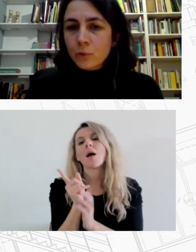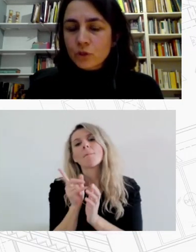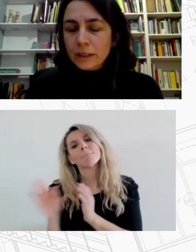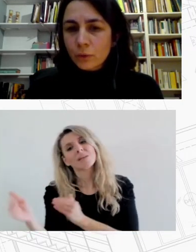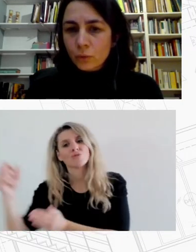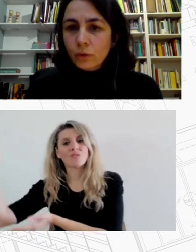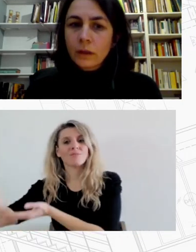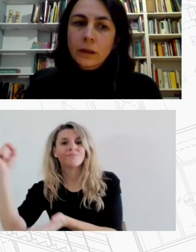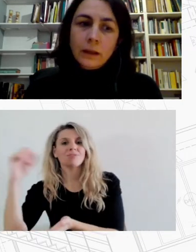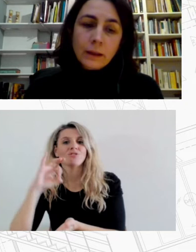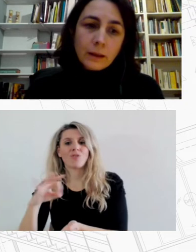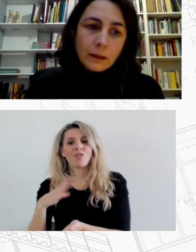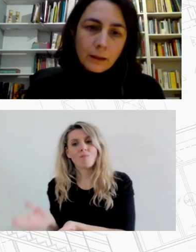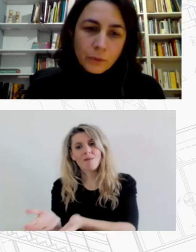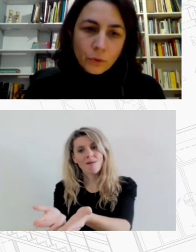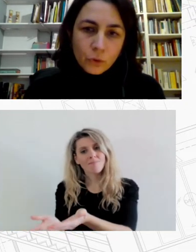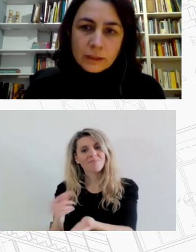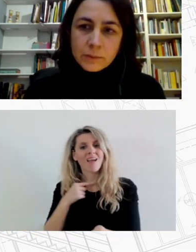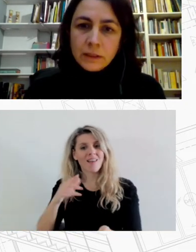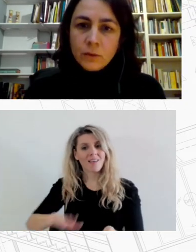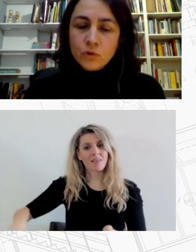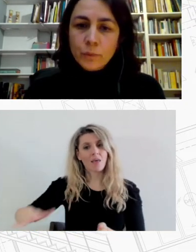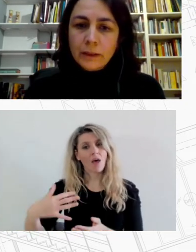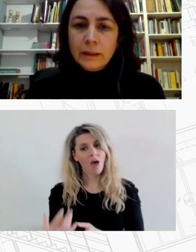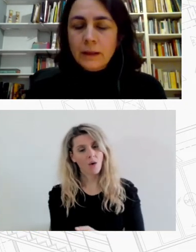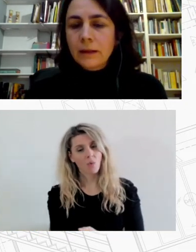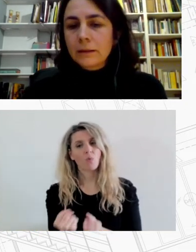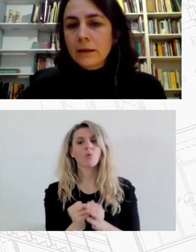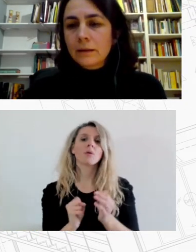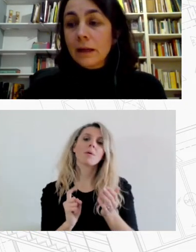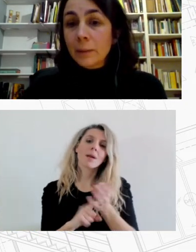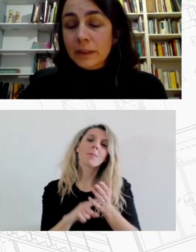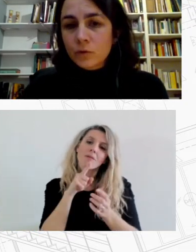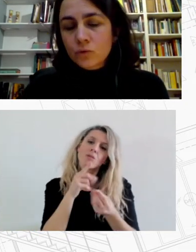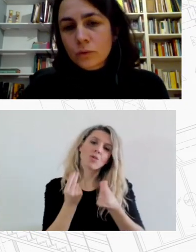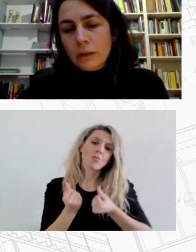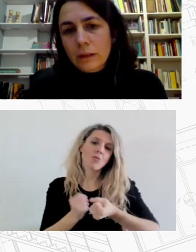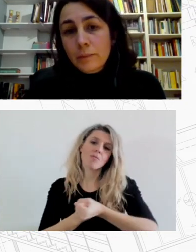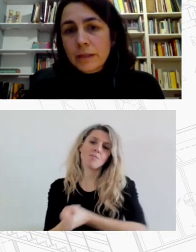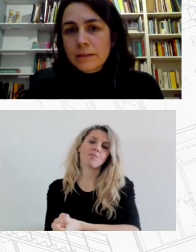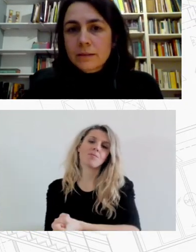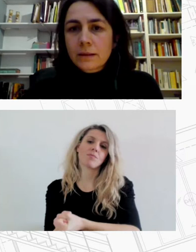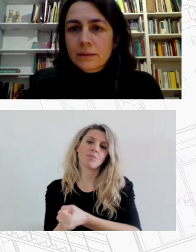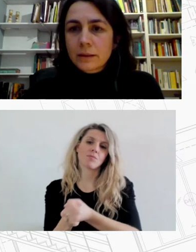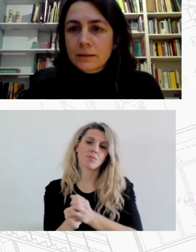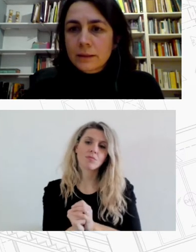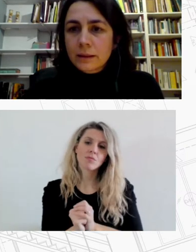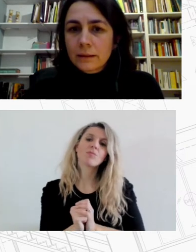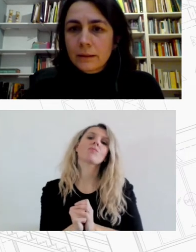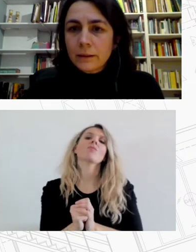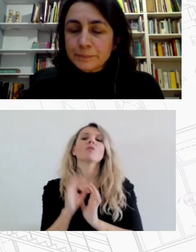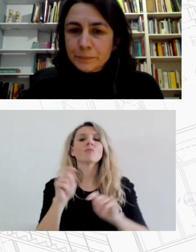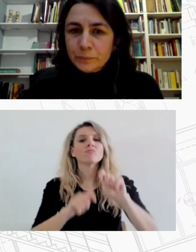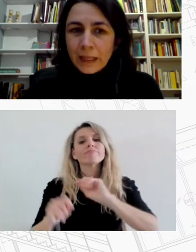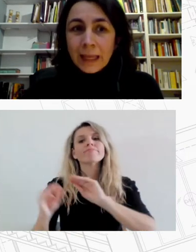να υποστηριχθούν βρόντες μη κερδοσκοπικοί να αναπτύξουν υπηρεσίες θεγαστικές και